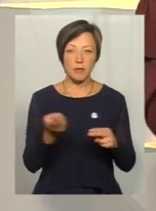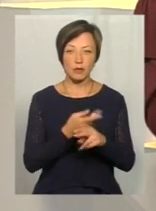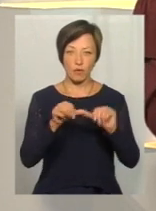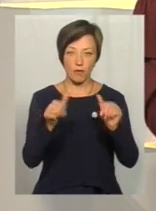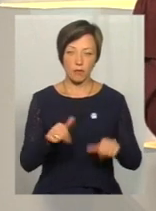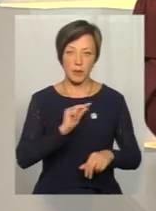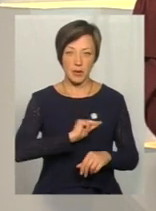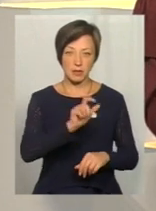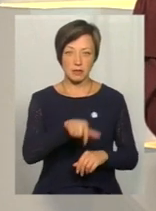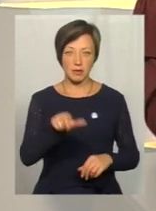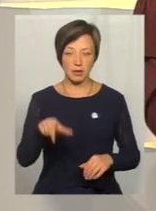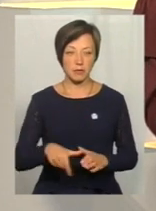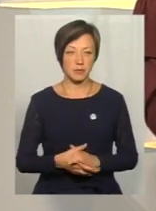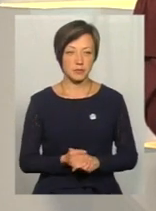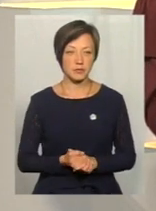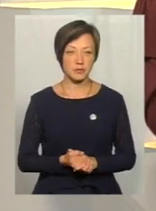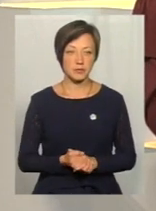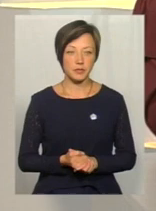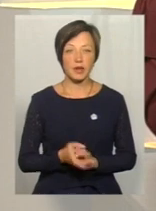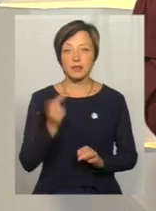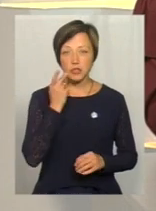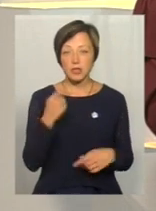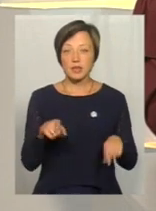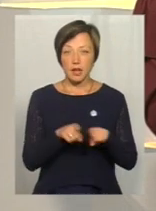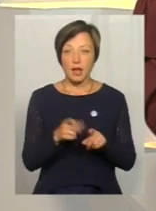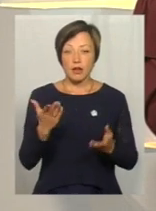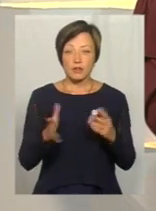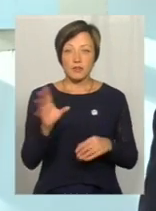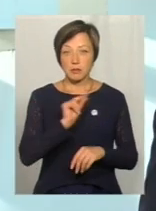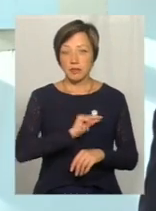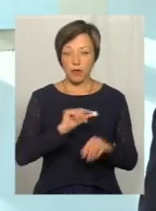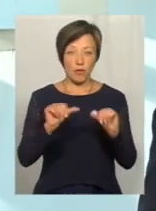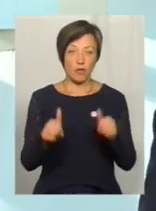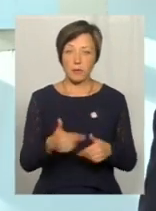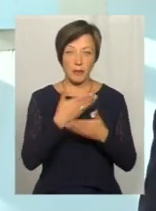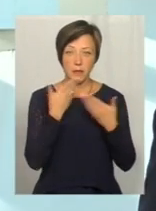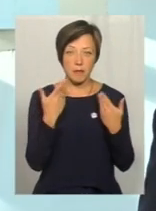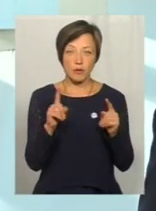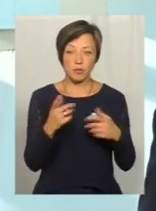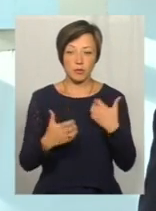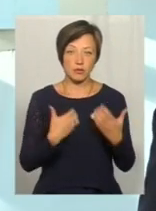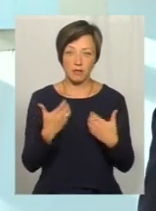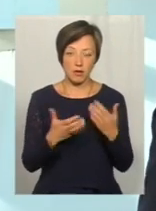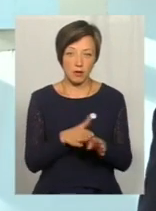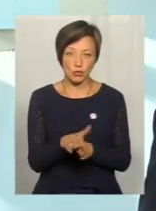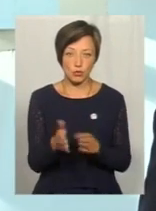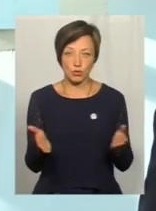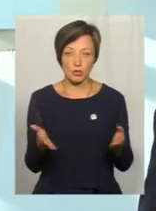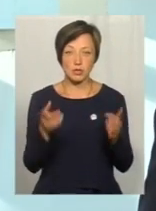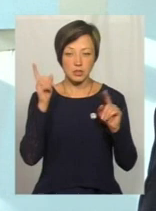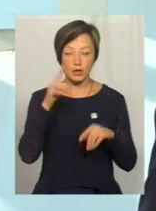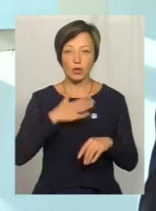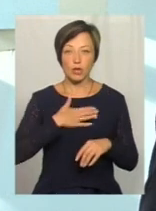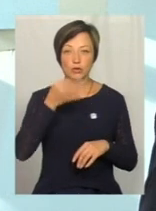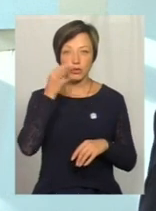працівниками. Зазвичай, так. Якщо роботодавця всі працівники оформлює, то йому немає за що переживати абсолютно. Я навіть з нашого